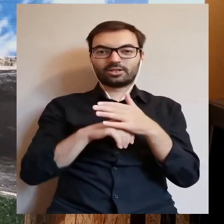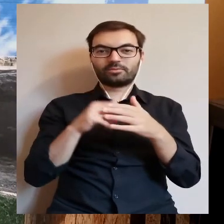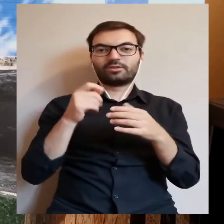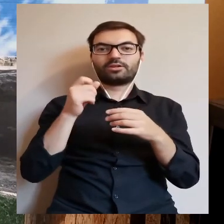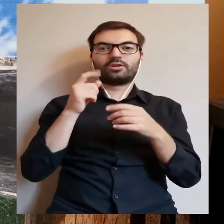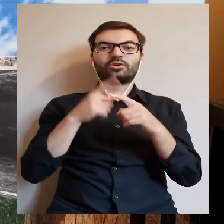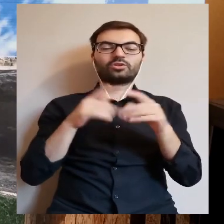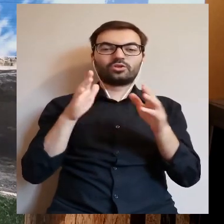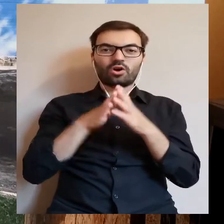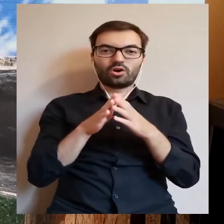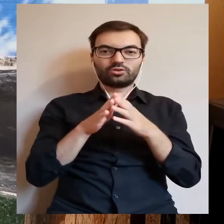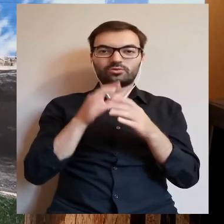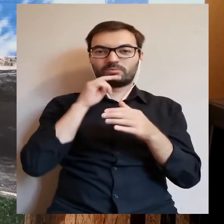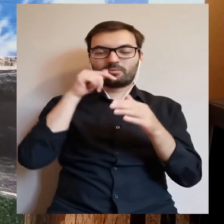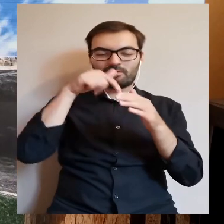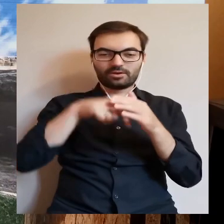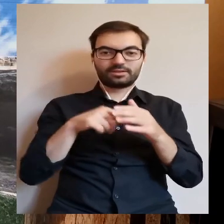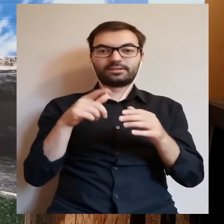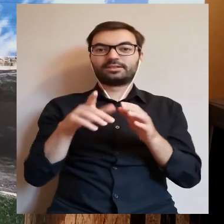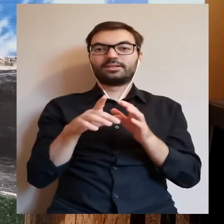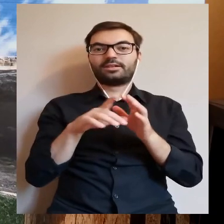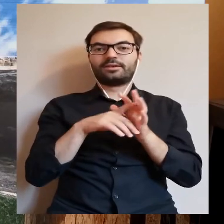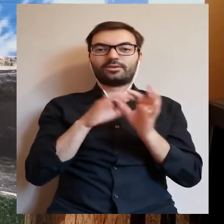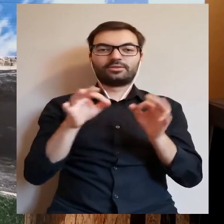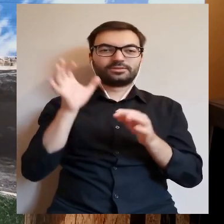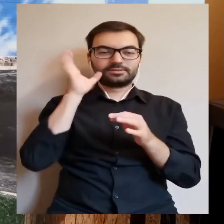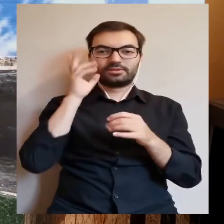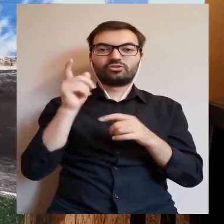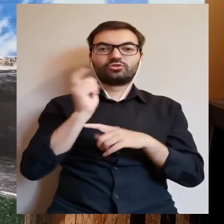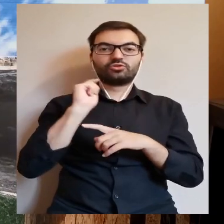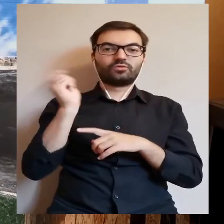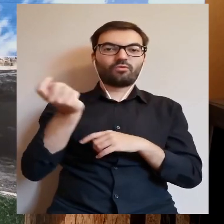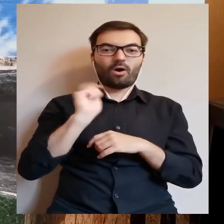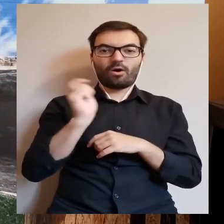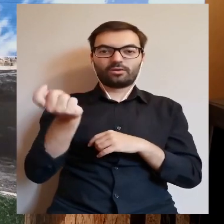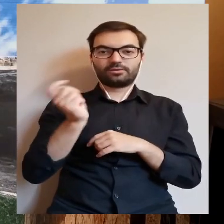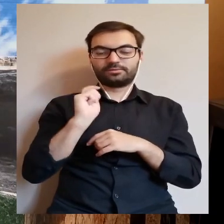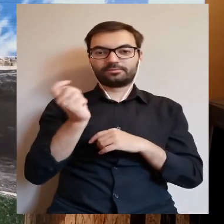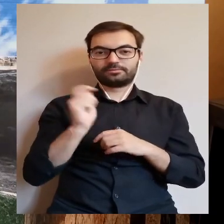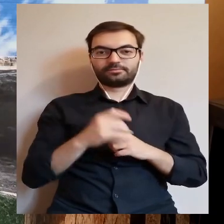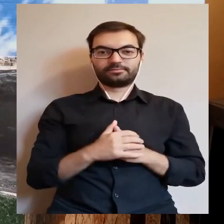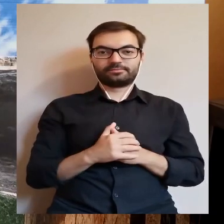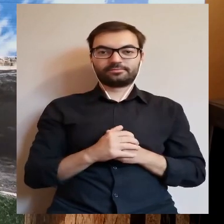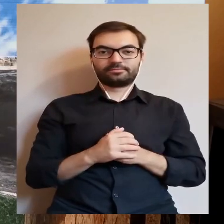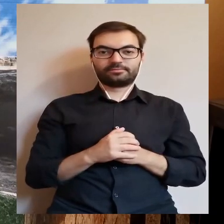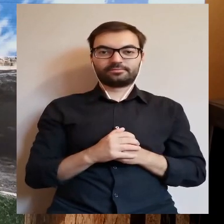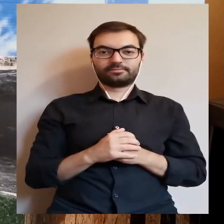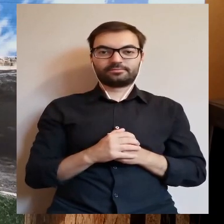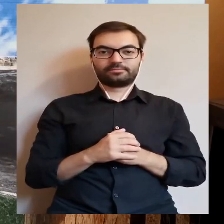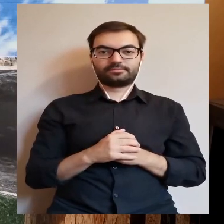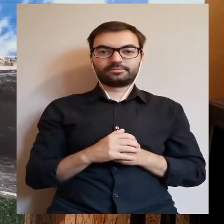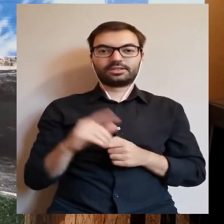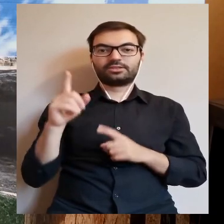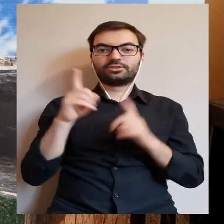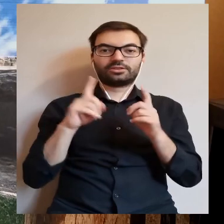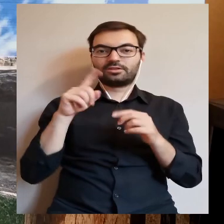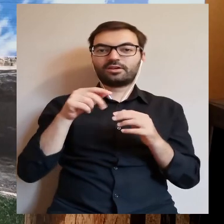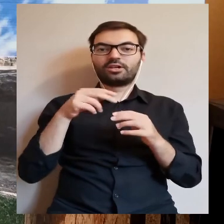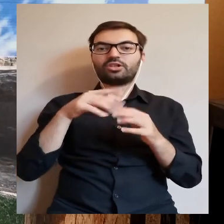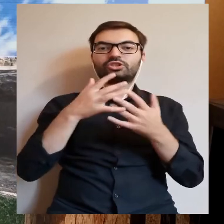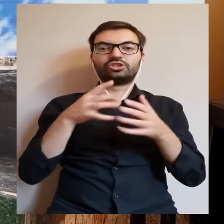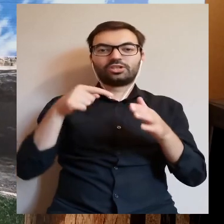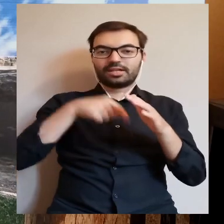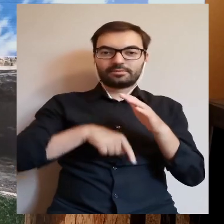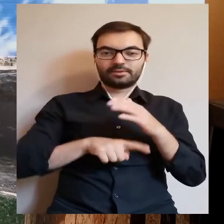były kościoły i od tej pory dzwony spod wody się od czasu do czasu odzywają, a niekiedy